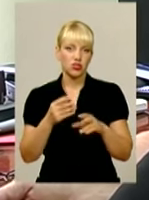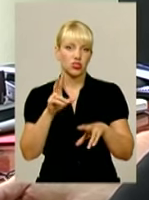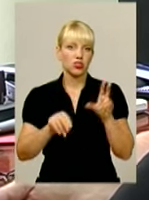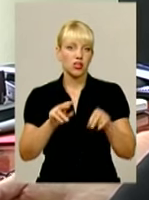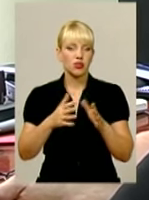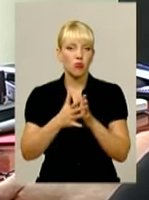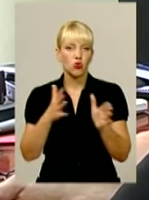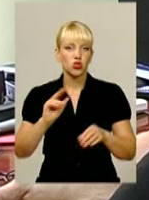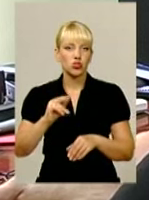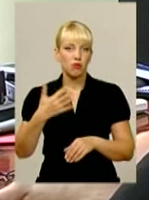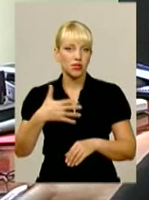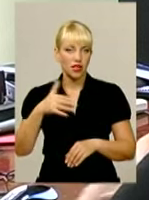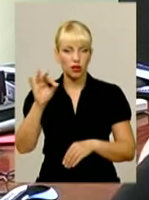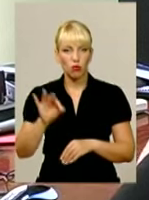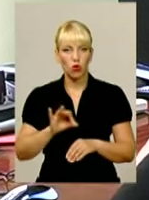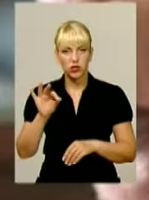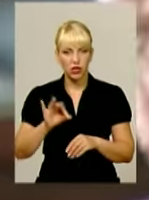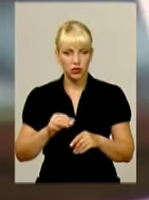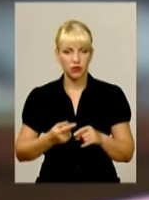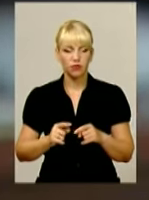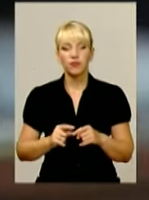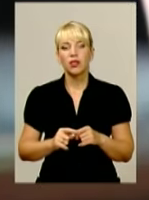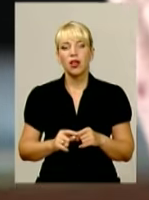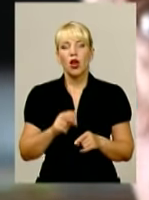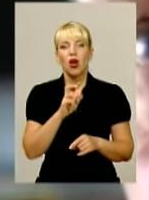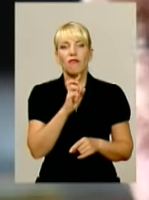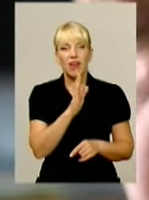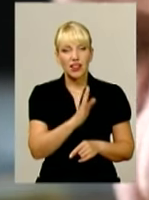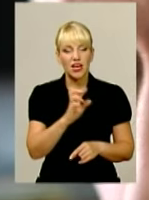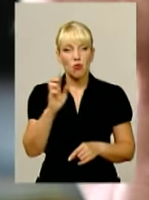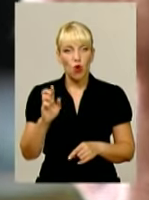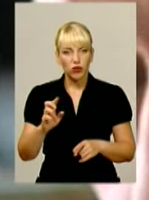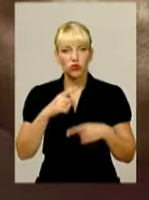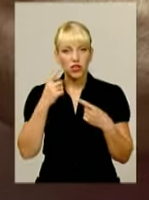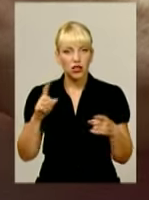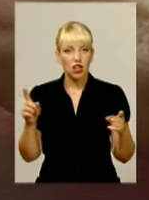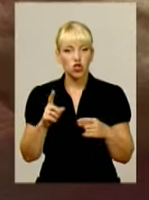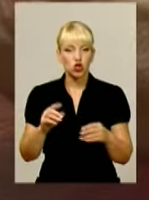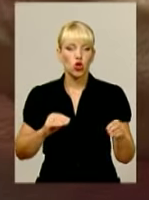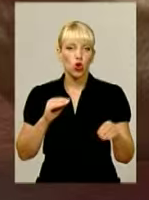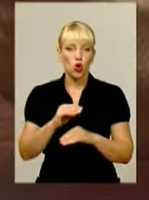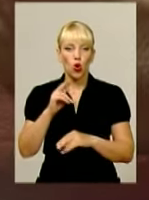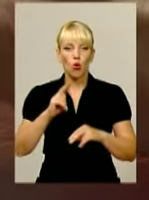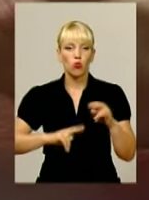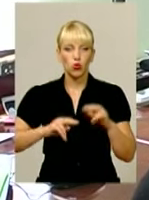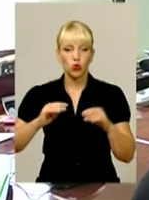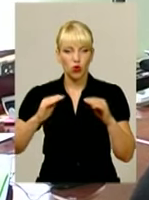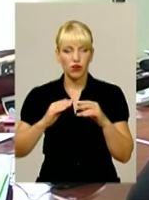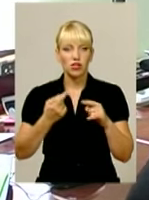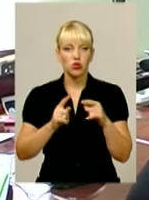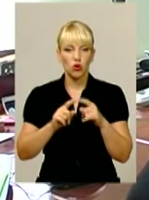50%, більше 50% ми, як би, мене не висловили. Валерій Бояновський каже, прибудова до магазину не буде заважати мешканцям будинку.